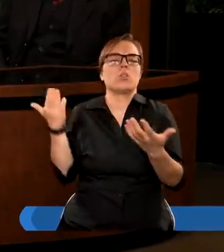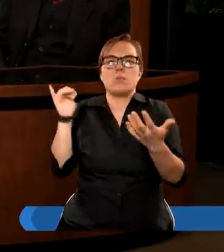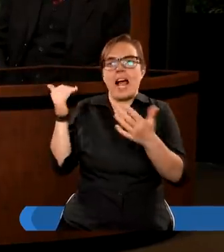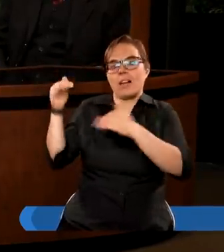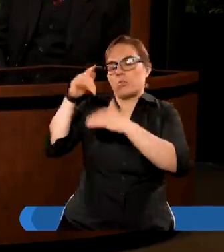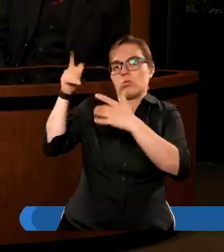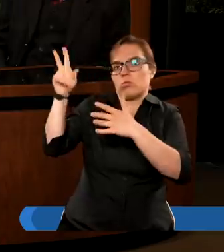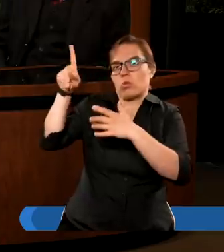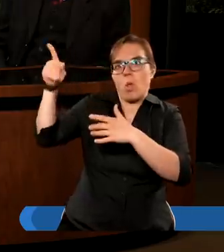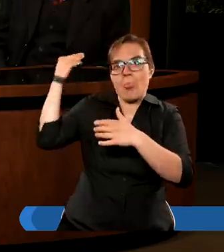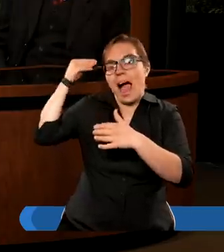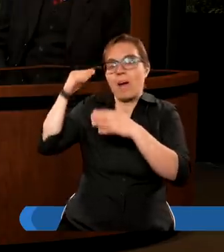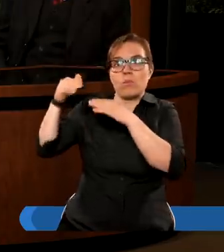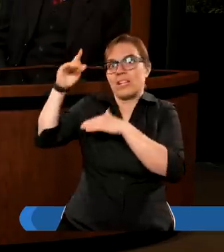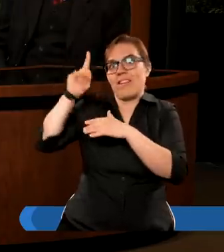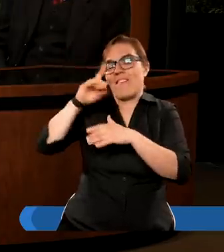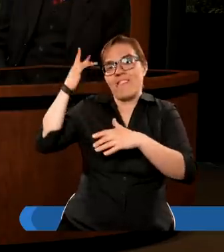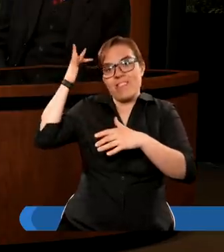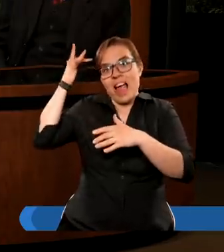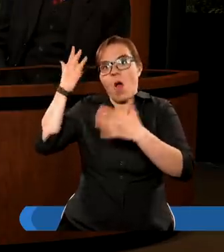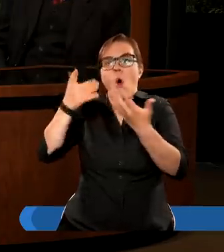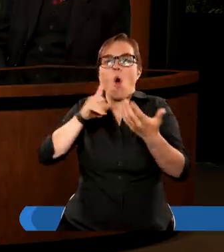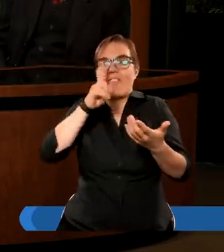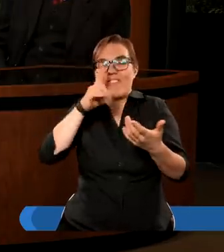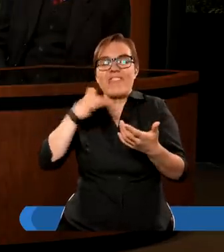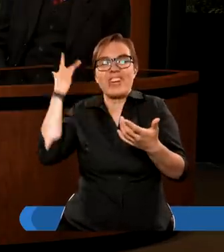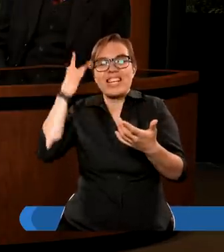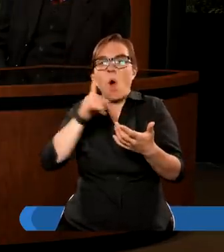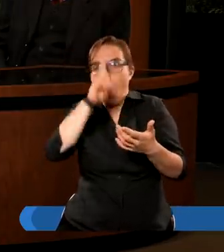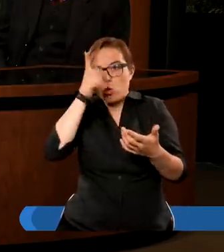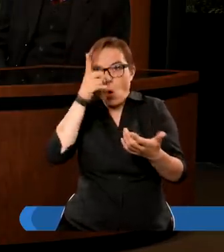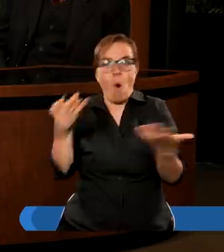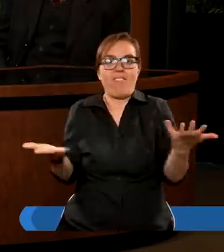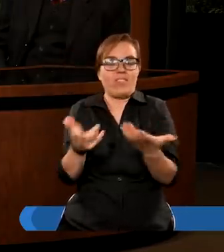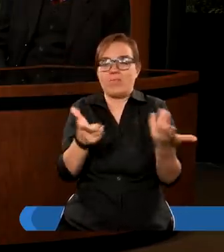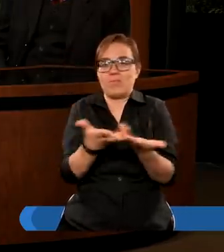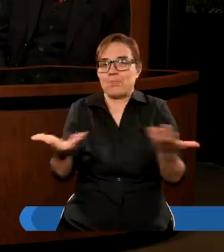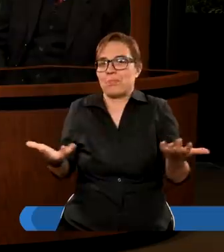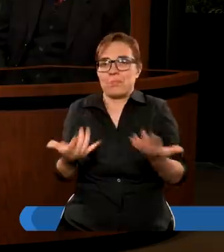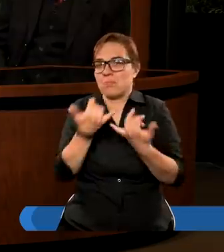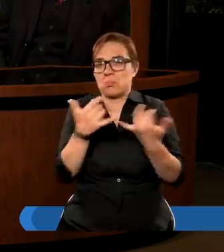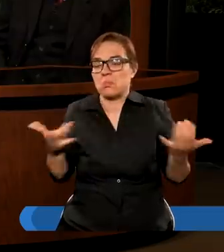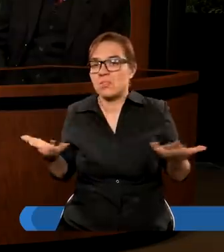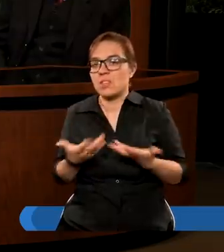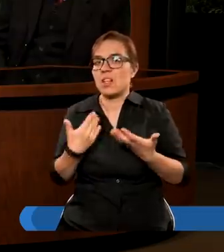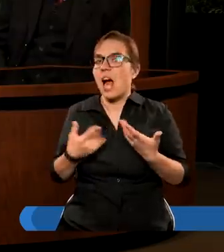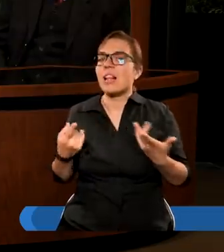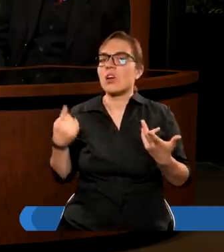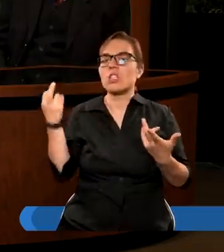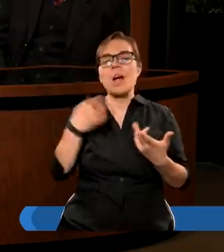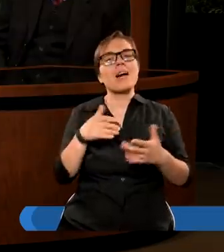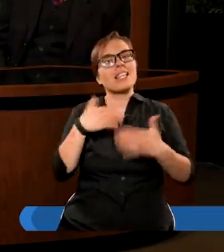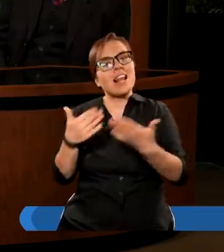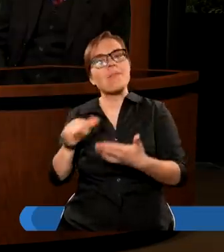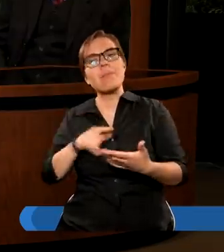wschodnich nauk religijnych czy filozoficznych, więc pytanie może być różne i trzeba sobie